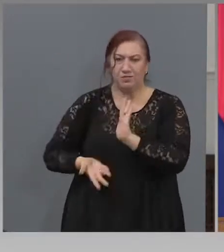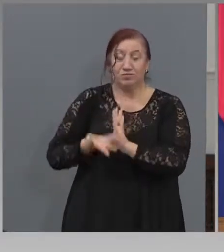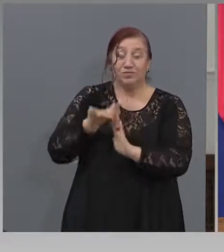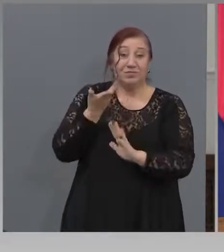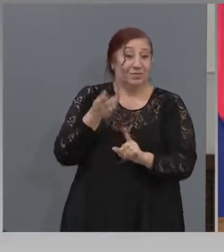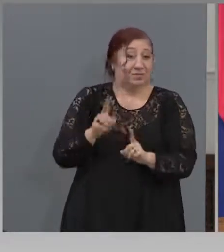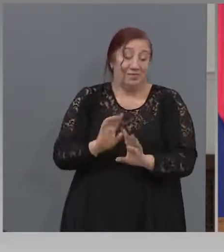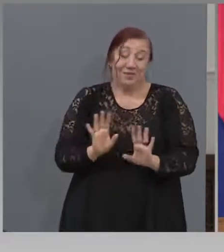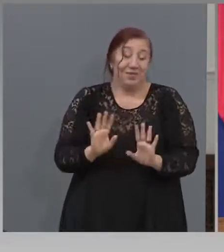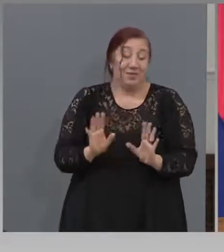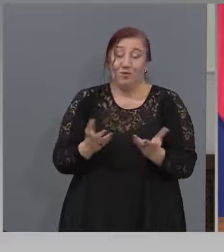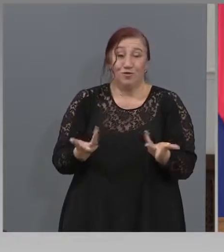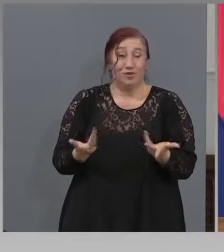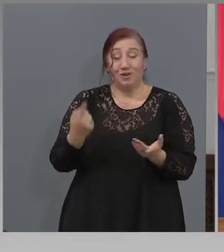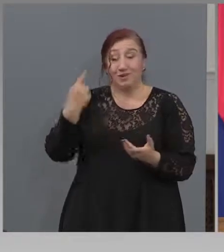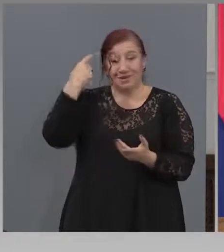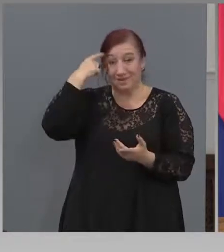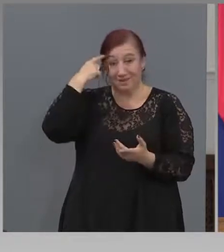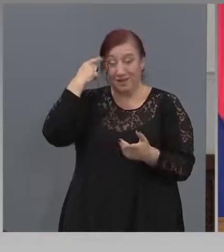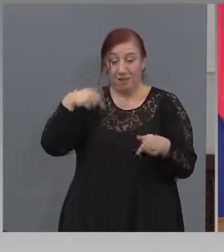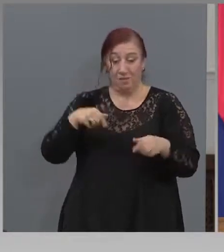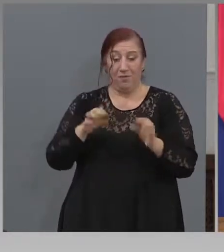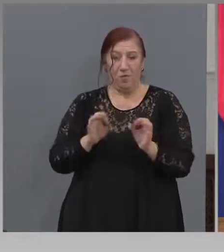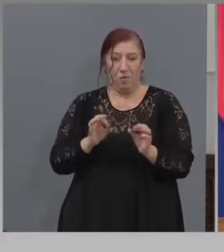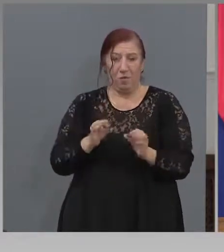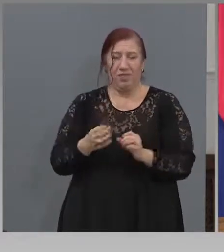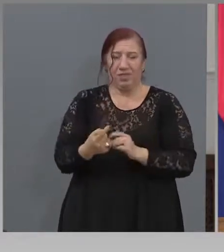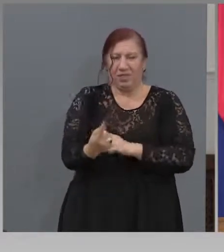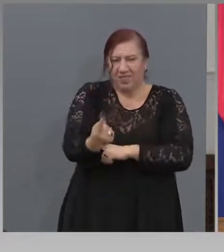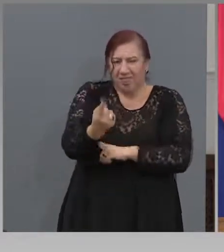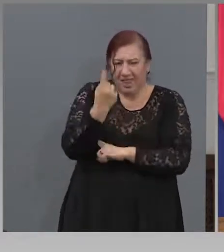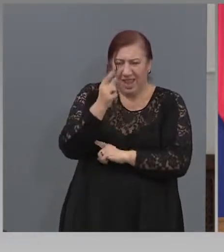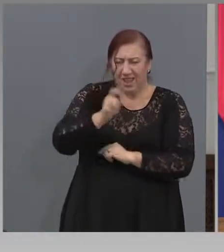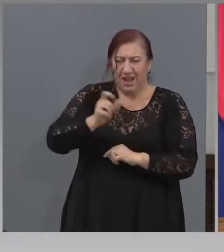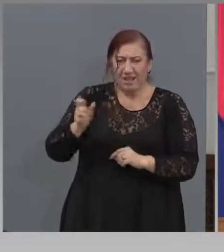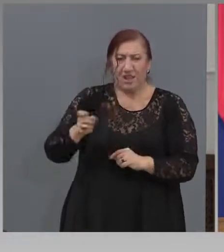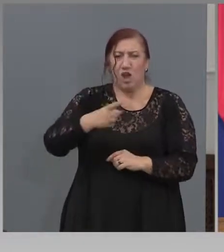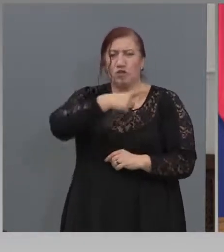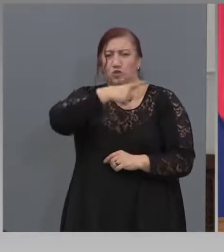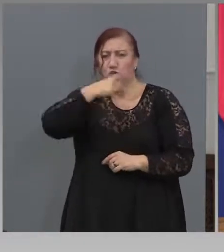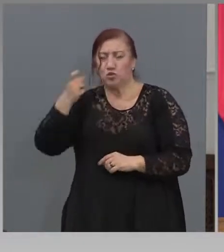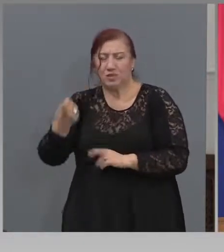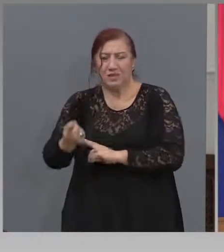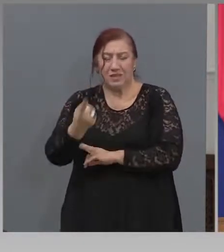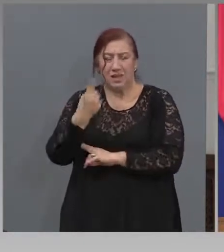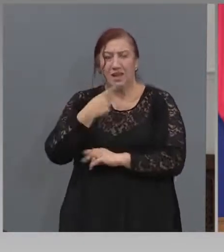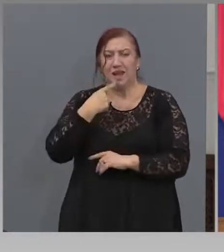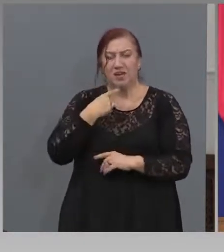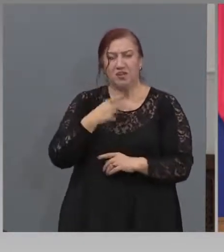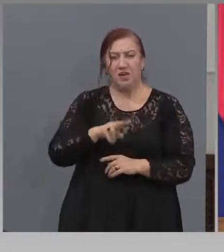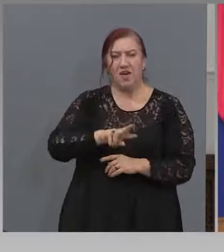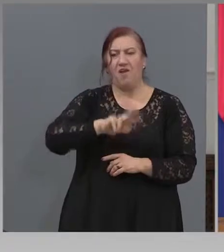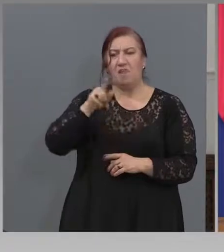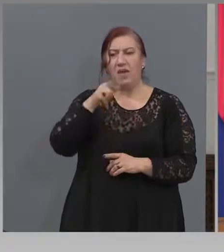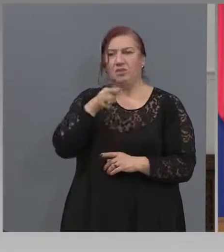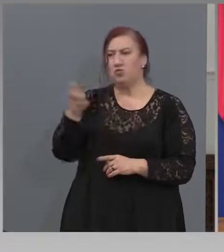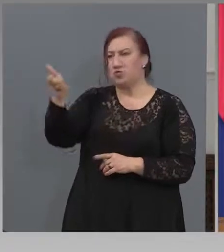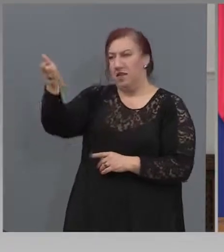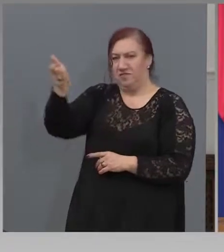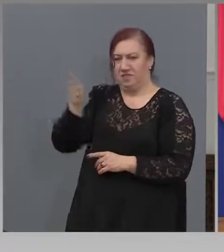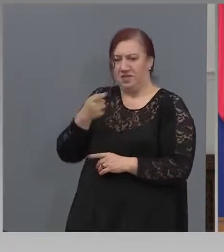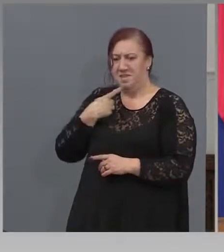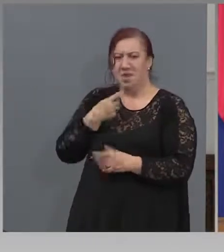Знам, че в момента хиляди, може и стотици хиляди хора да казват, вместо да извади да раздаде, гледай сега.